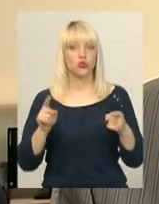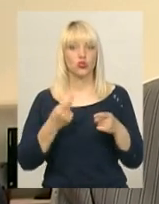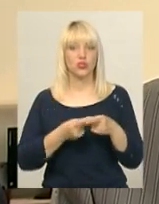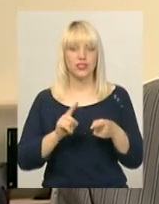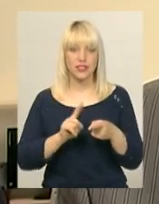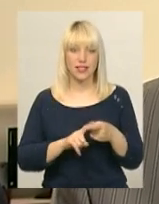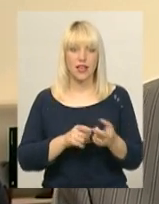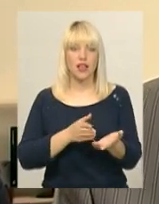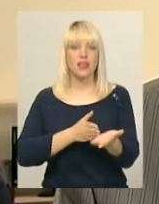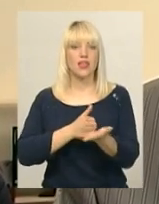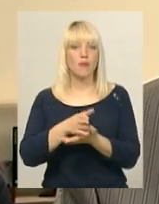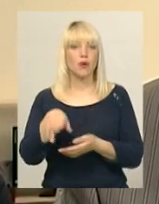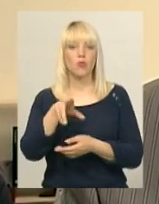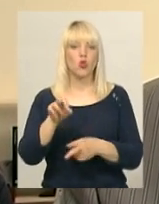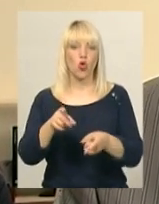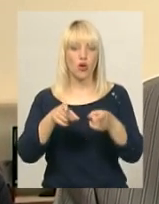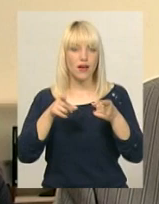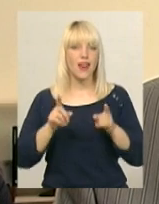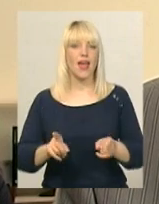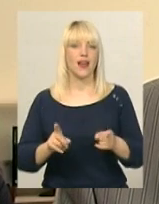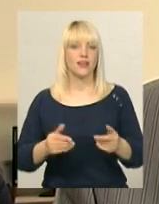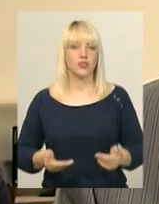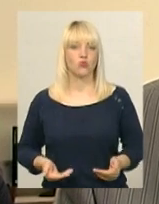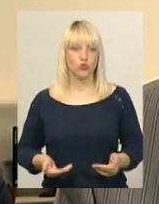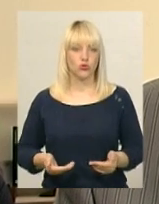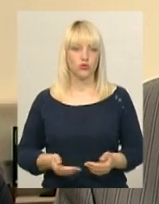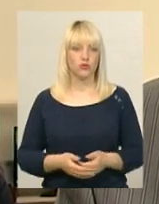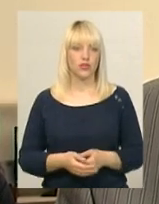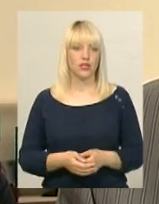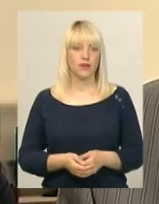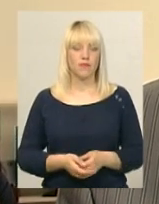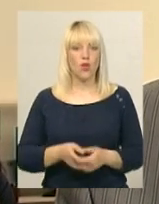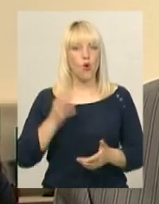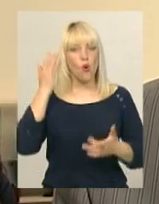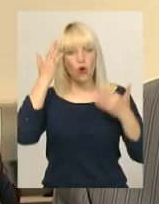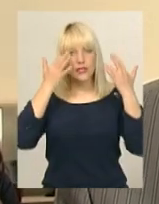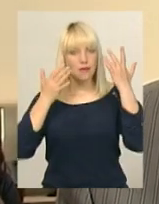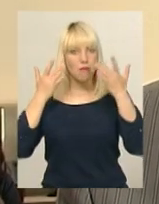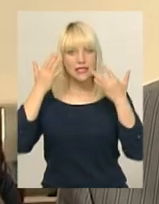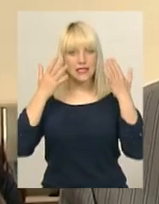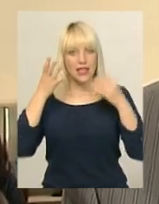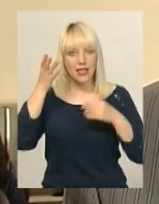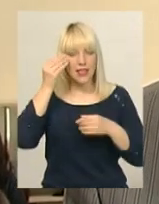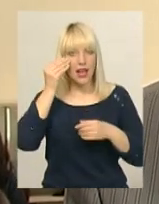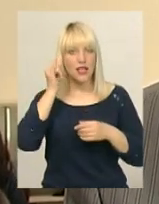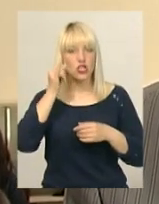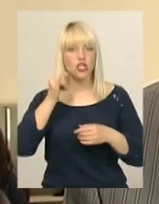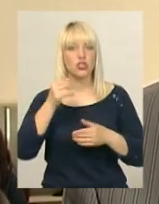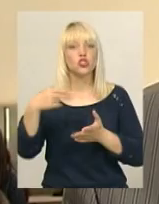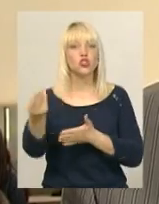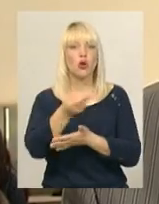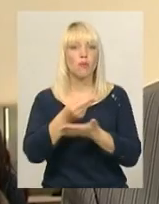напрям до реалізму, до осмислення і зображення